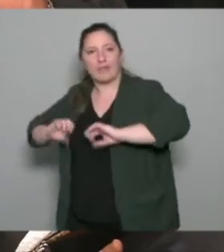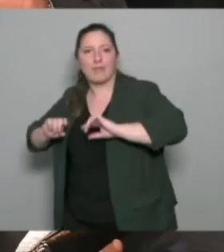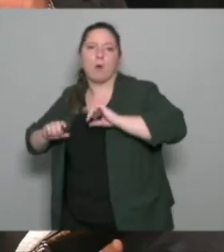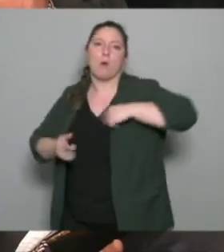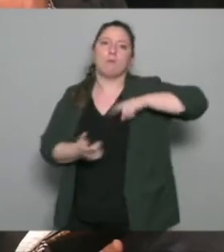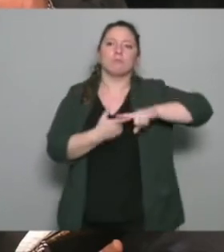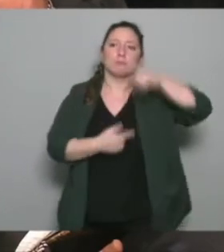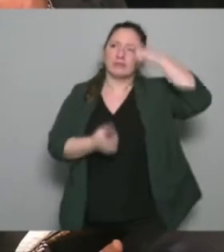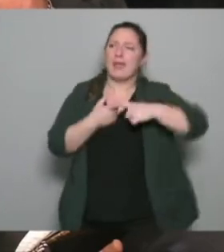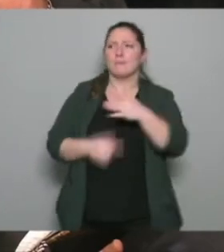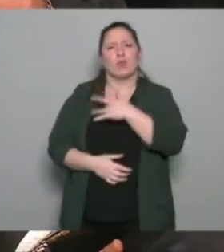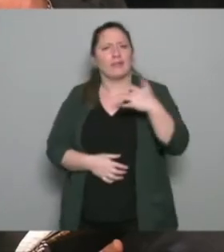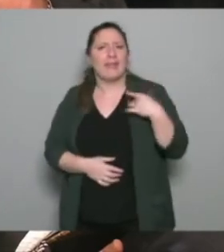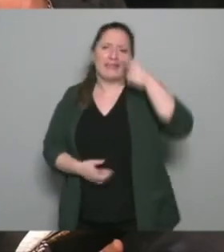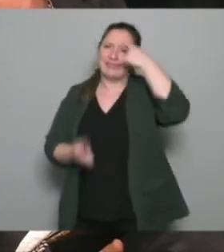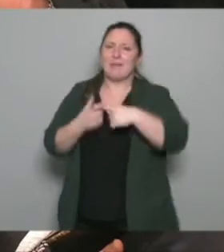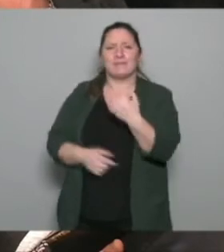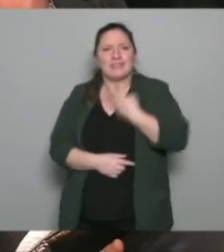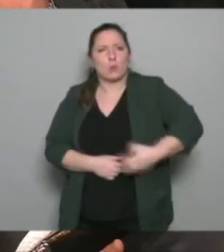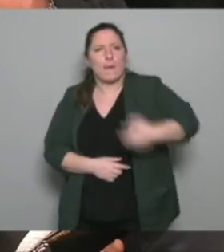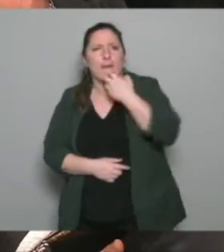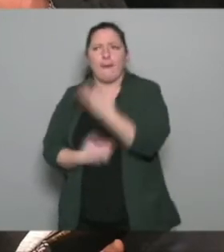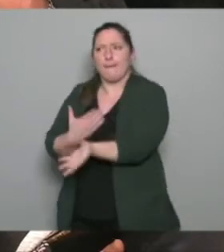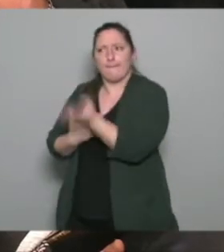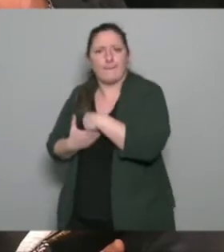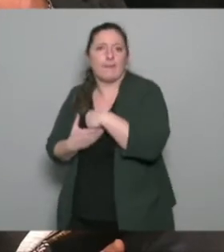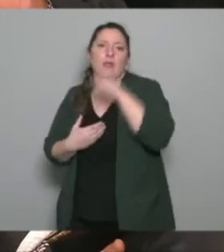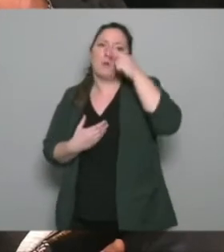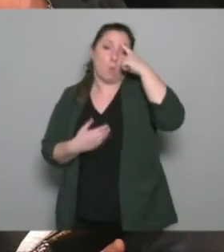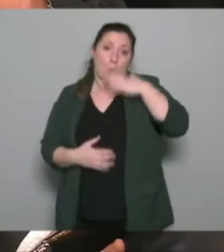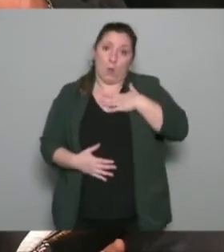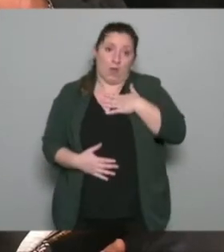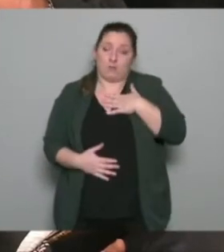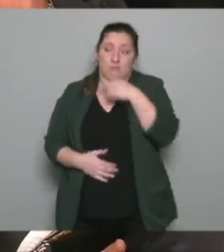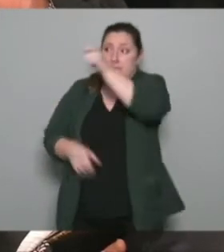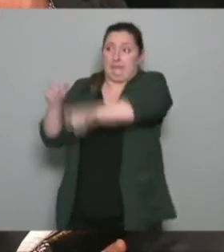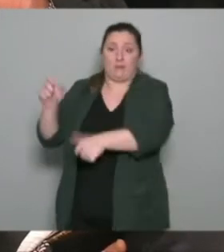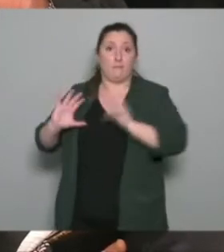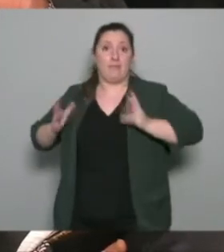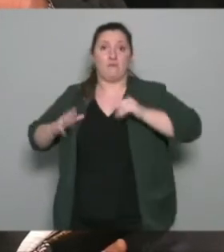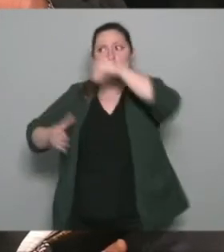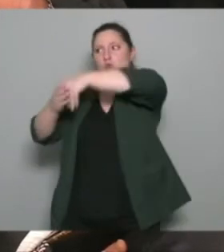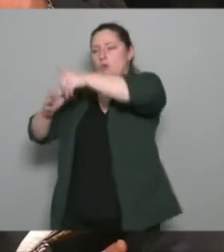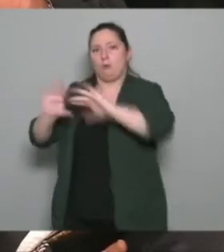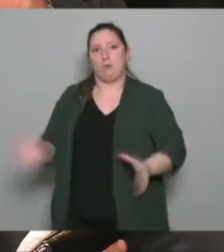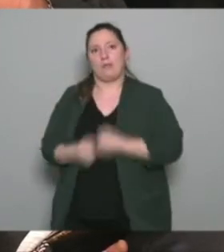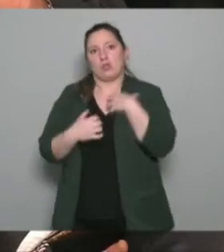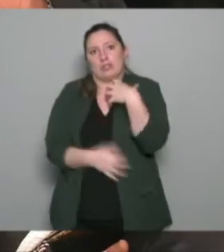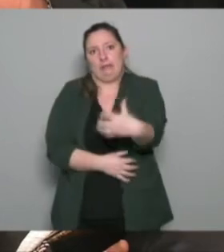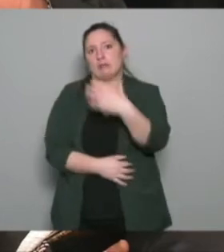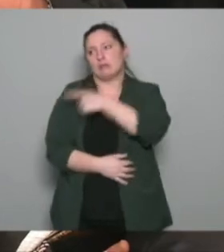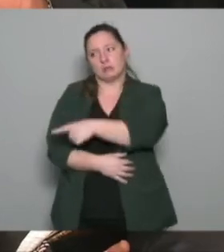thématique santé sur la thématique citoyenneté et je crois qu'on a des bénévoles qui ont beaucoup de compétences et qui ont cette volonté de s'inscrire